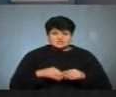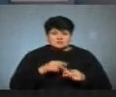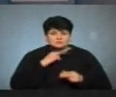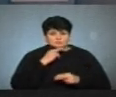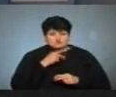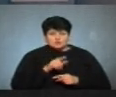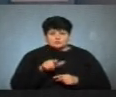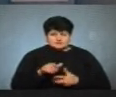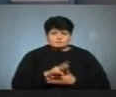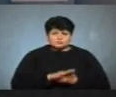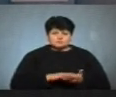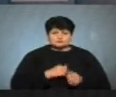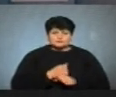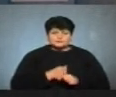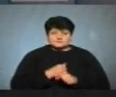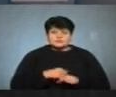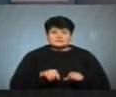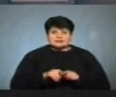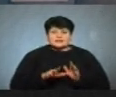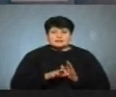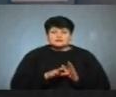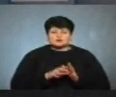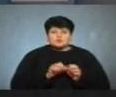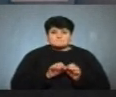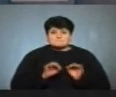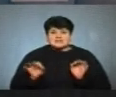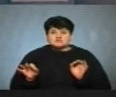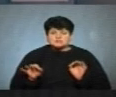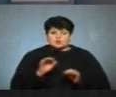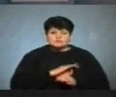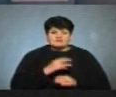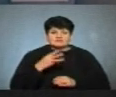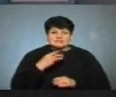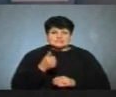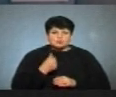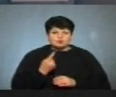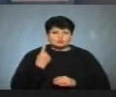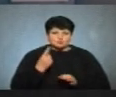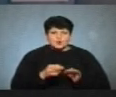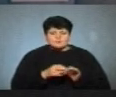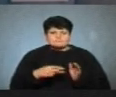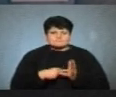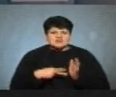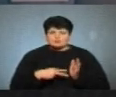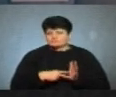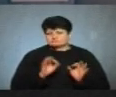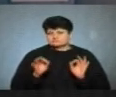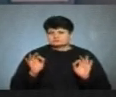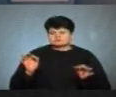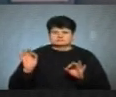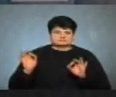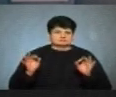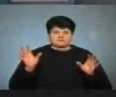людина продовжує це робити. Також так само електромережа. Ну, як, користувався 30 років одною переноскою, завжди вмикав всі